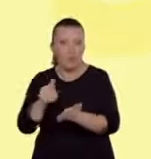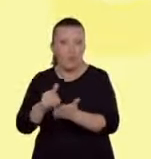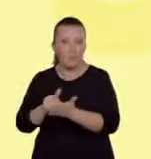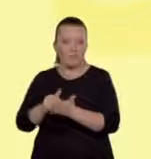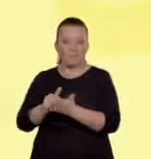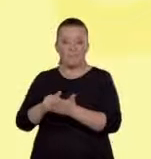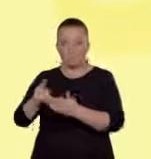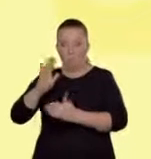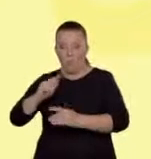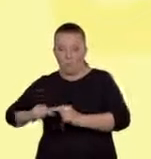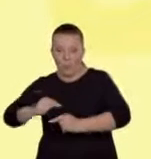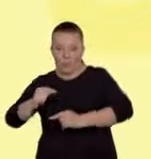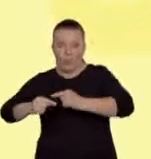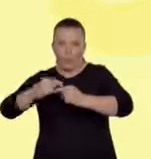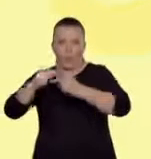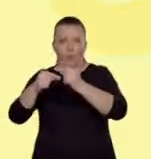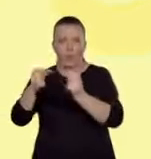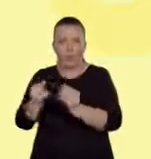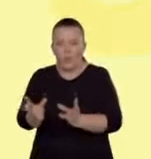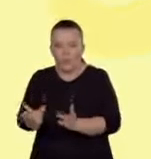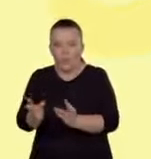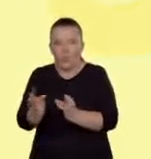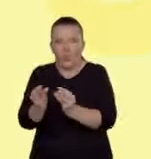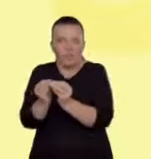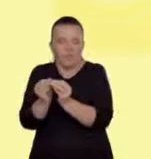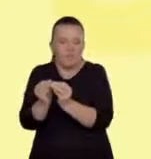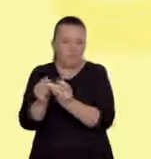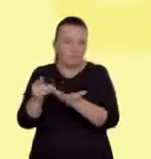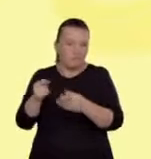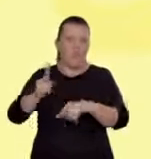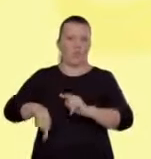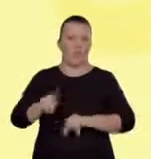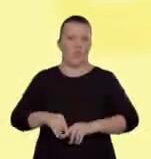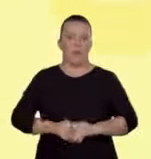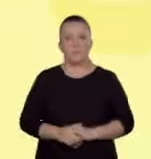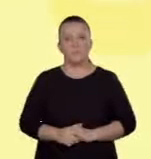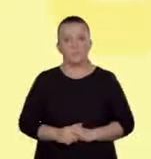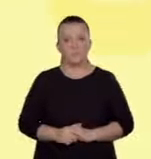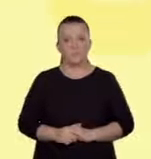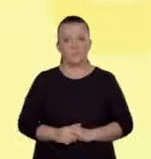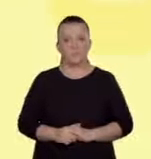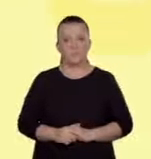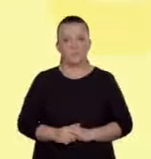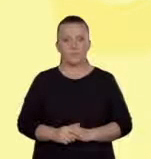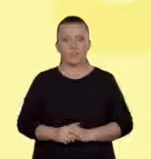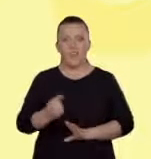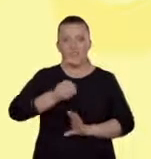zbędne, a wszelkie mutacje powodujące jego niedorozwój nie były eliminowane przez zdobór naturalny. Redukcja